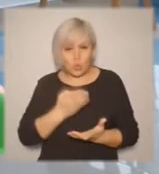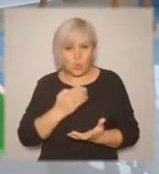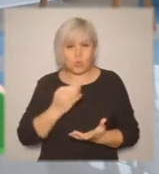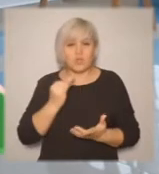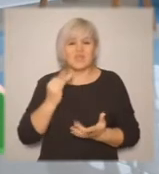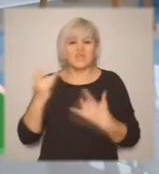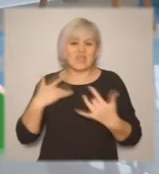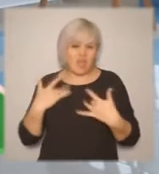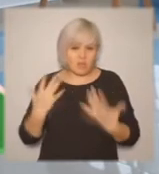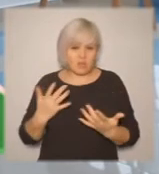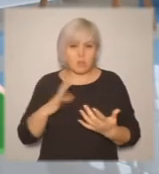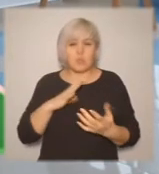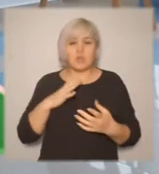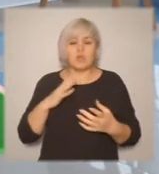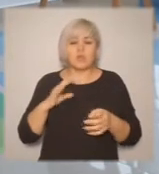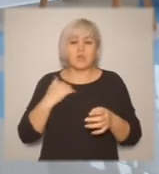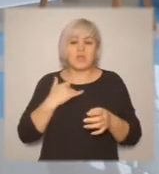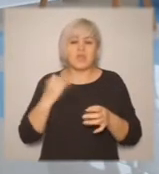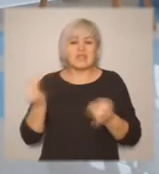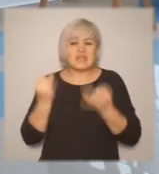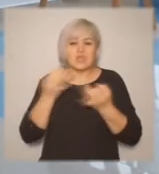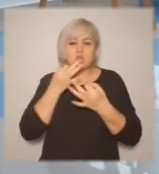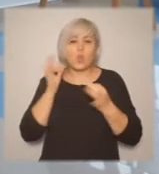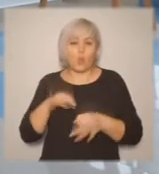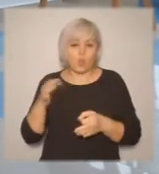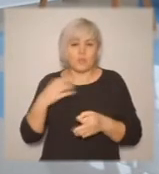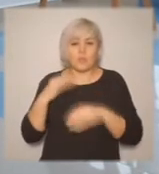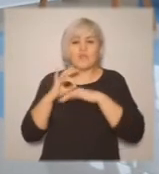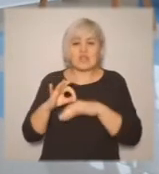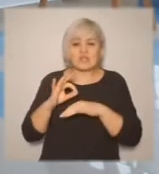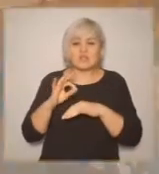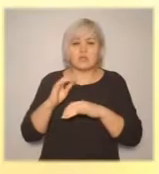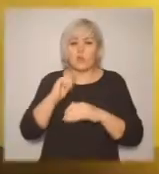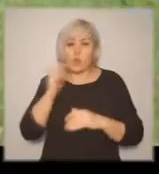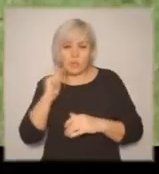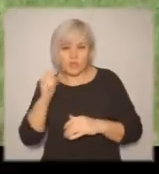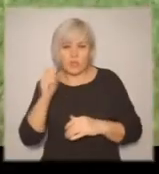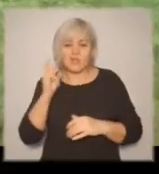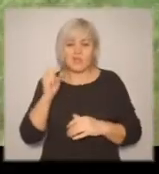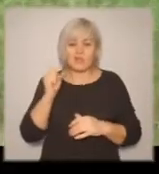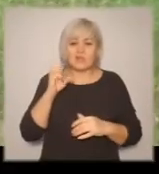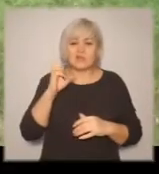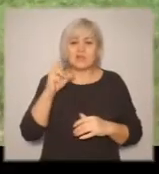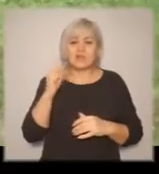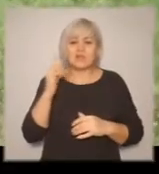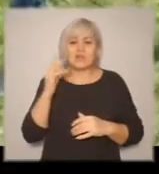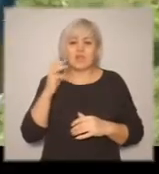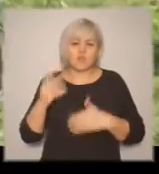интересный еще тифлокомментирования. Я проводила комментирование на скандинавском променаде. Я им описывала